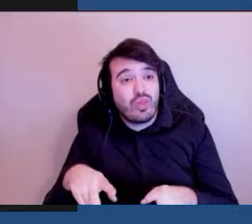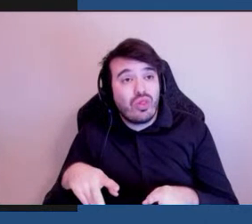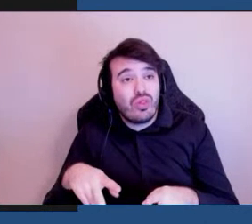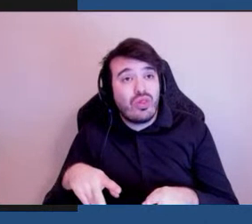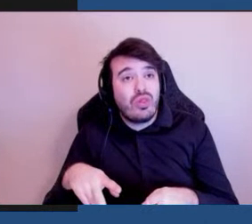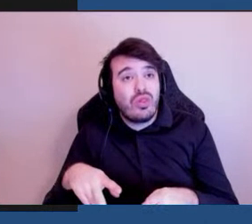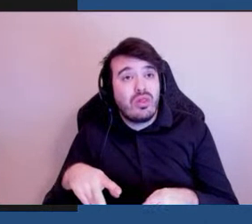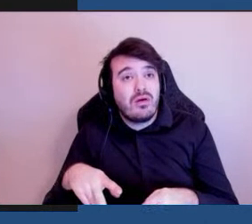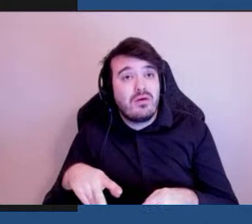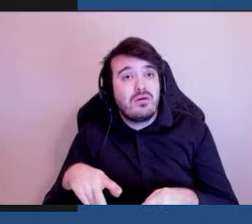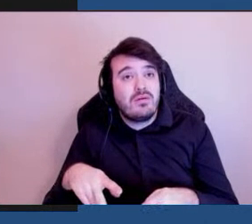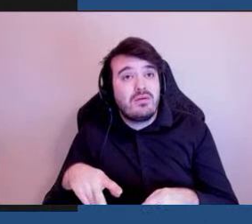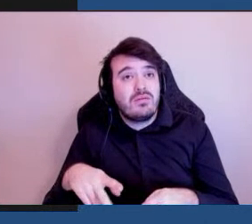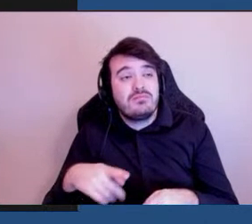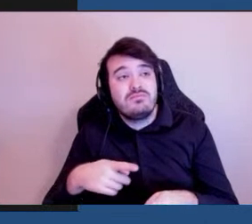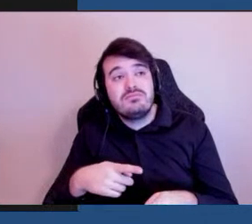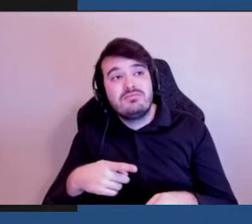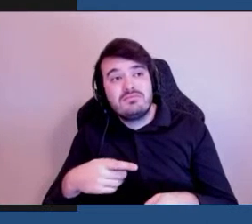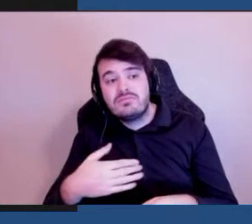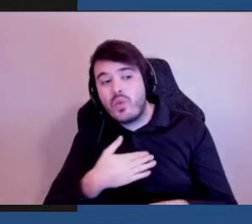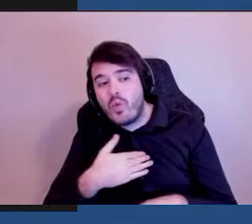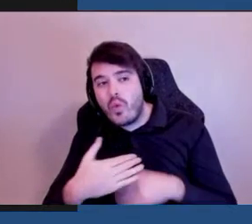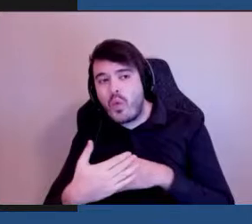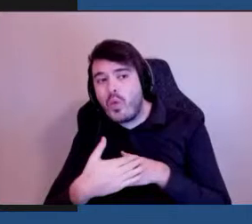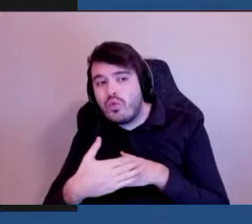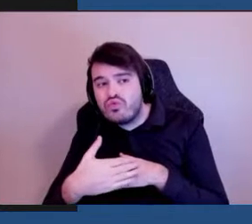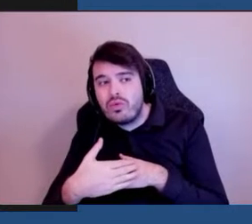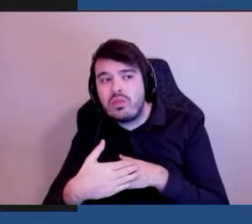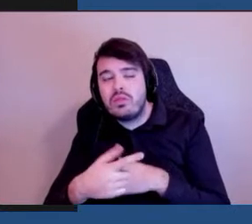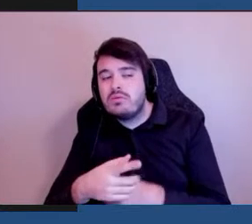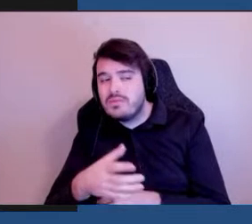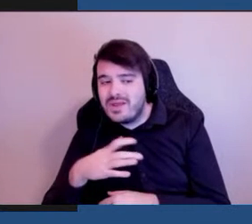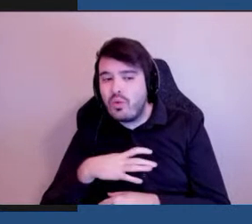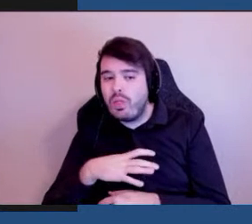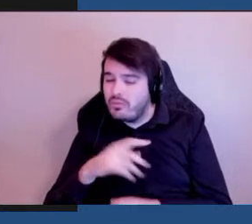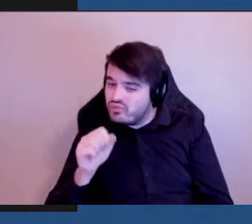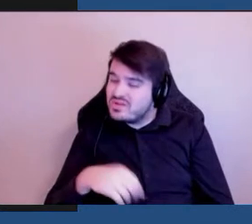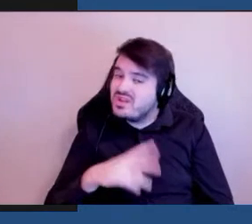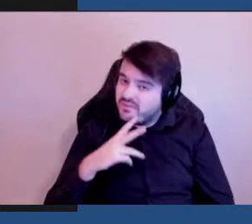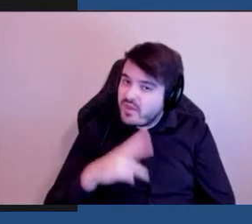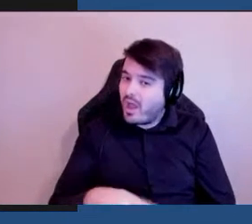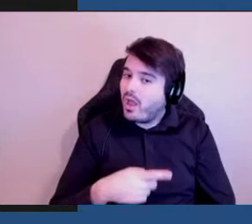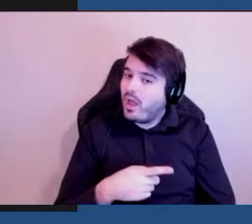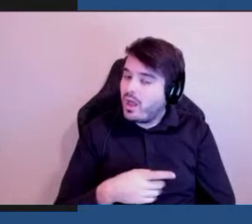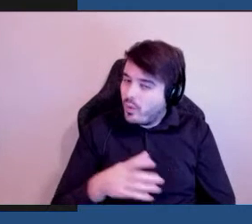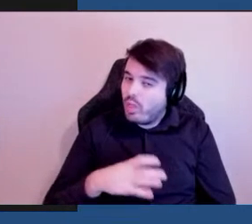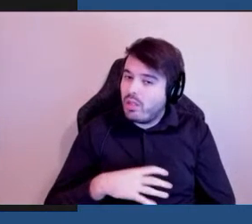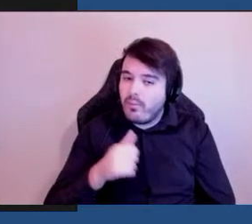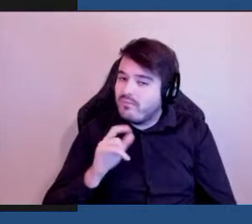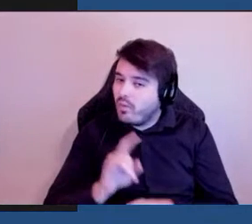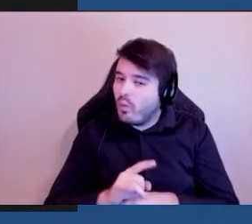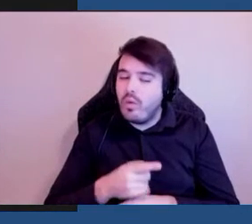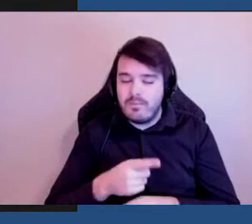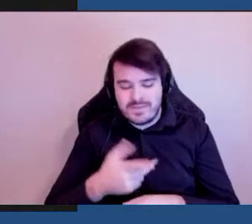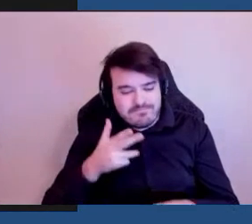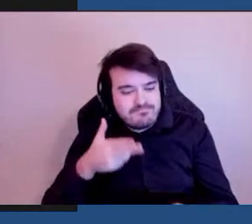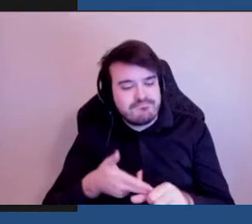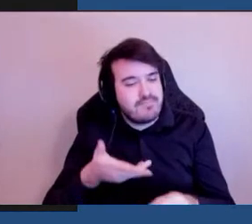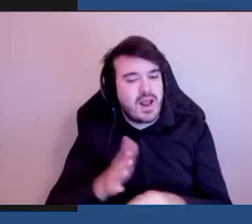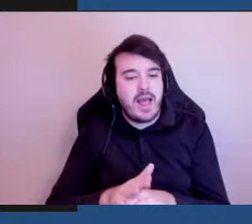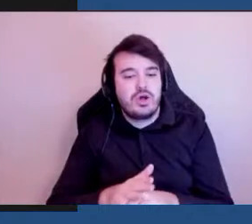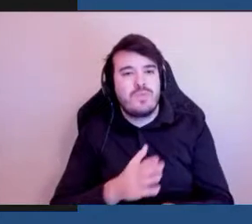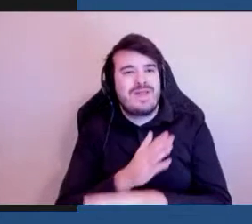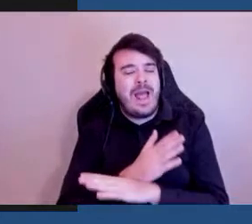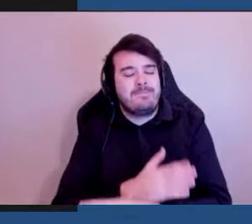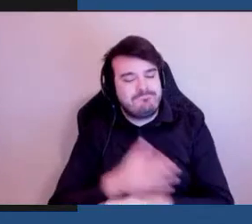finalement qui nous consultent nous écoutent véritablement qui se sont engagés à éliminer des obstacles et